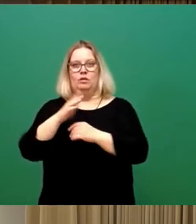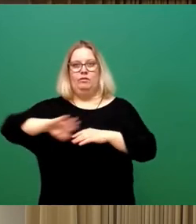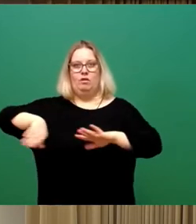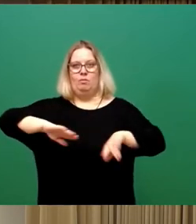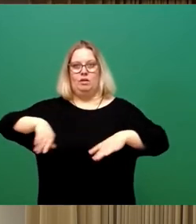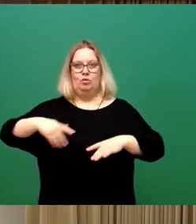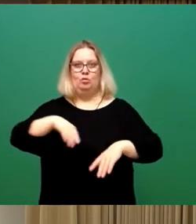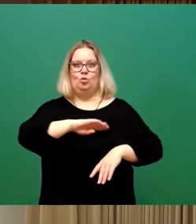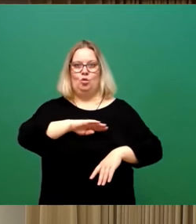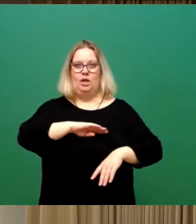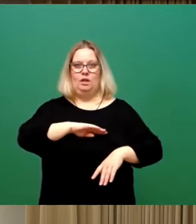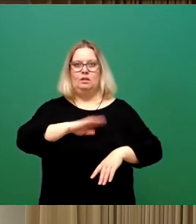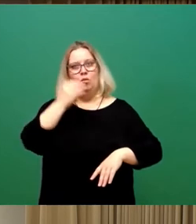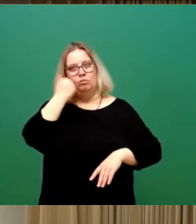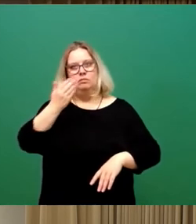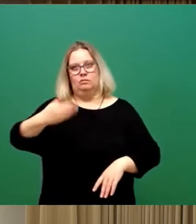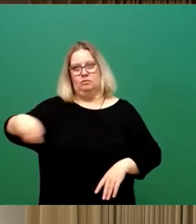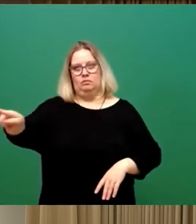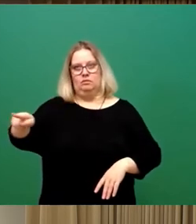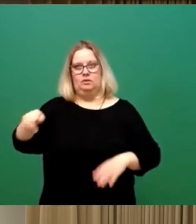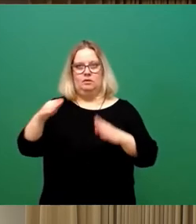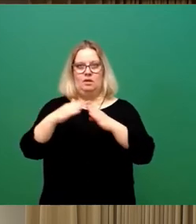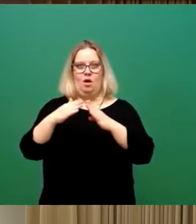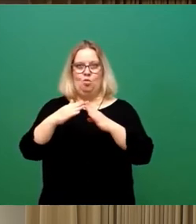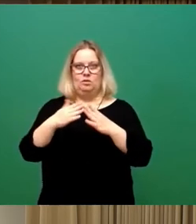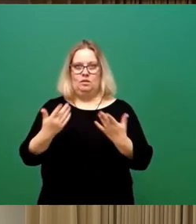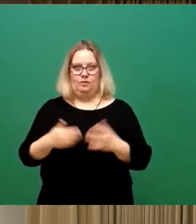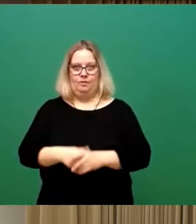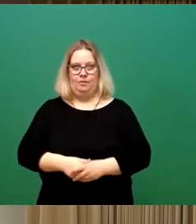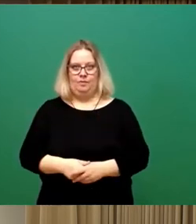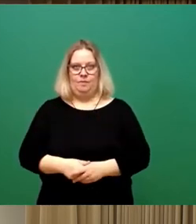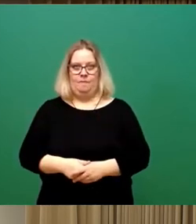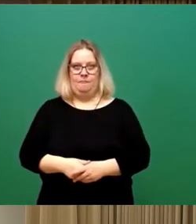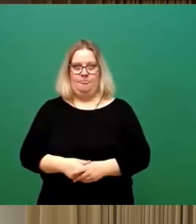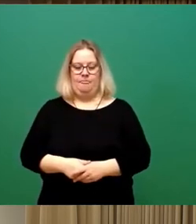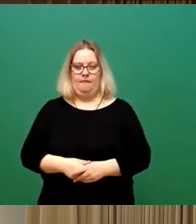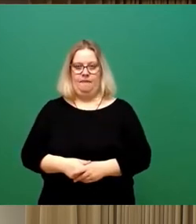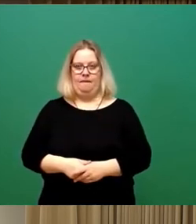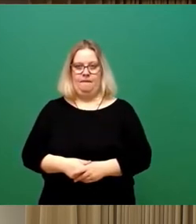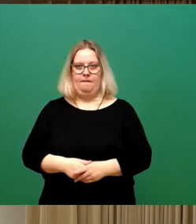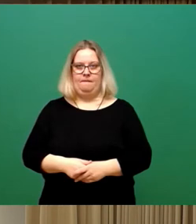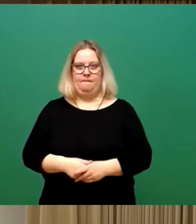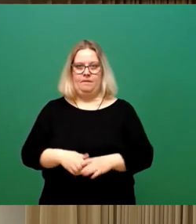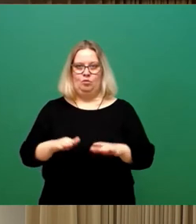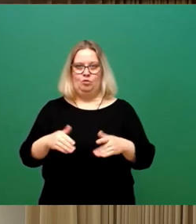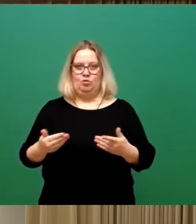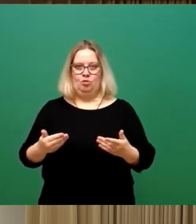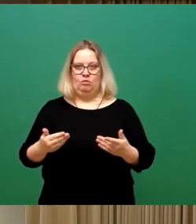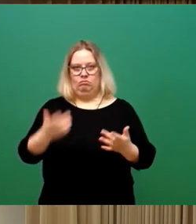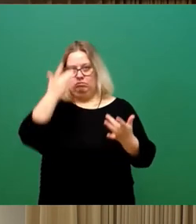auch freundlich nach Hause zu schicken das ist dafür nicht